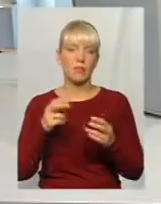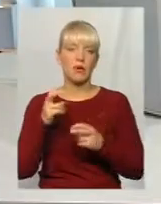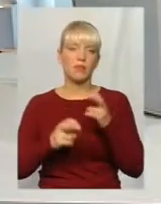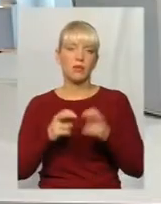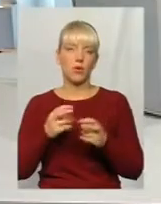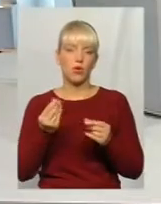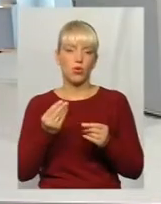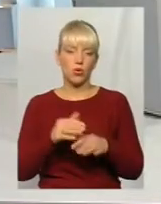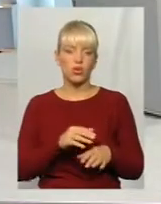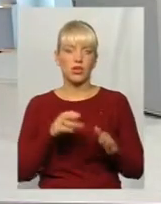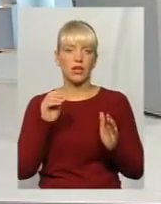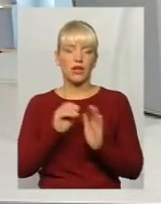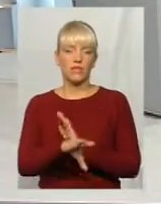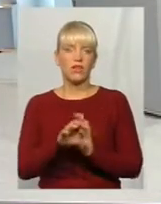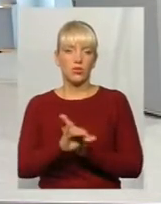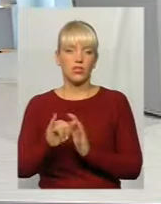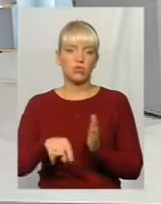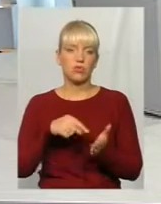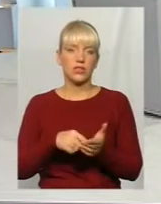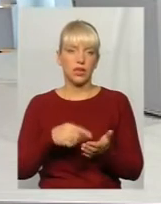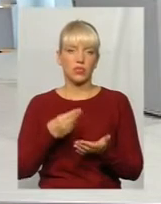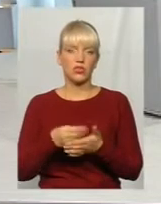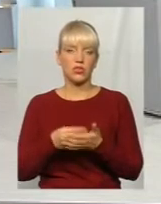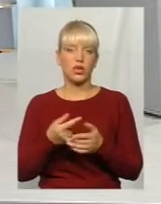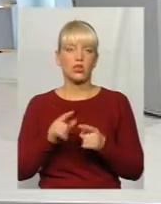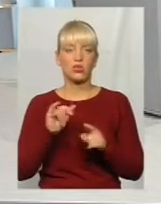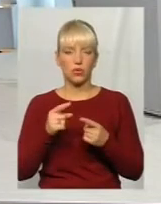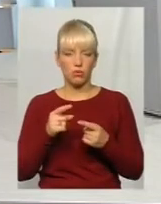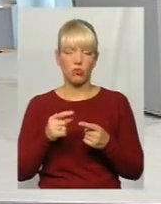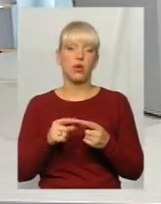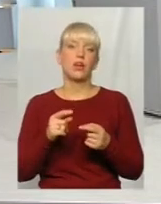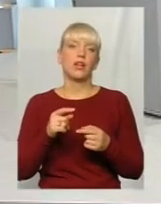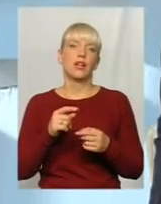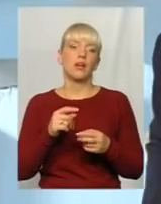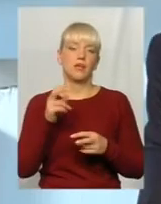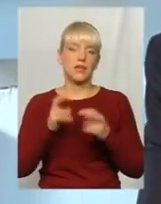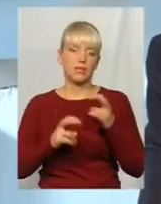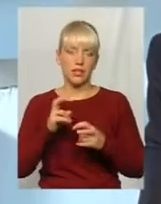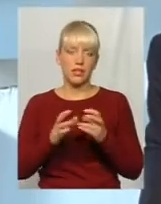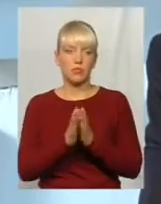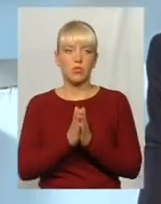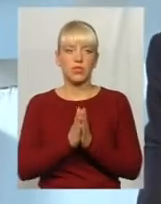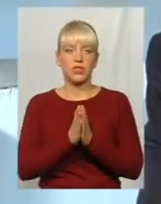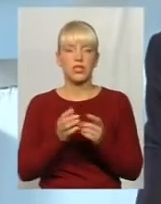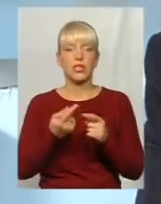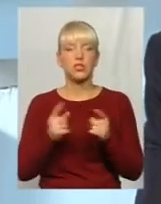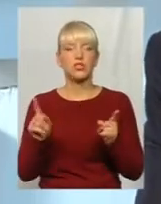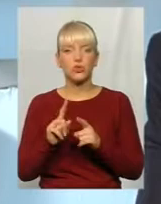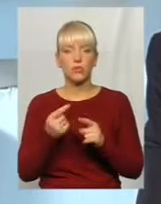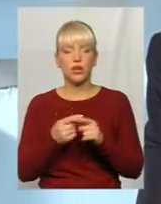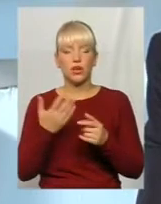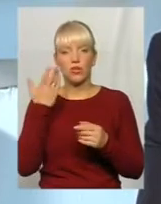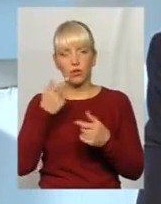Тому комунальні підприємства від себе так само попросили, можливо, до якоїсь, наприклад, суми. Ці кошти можуть надходити, власне,